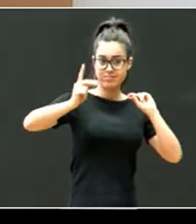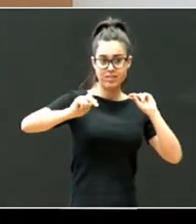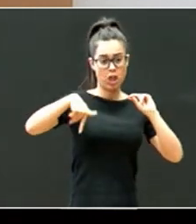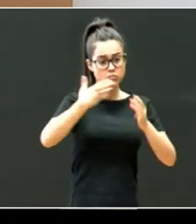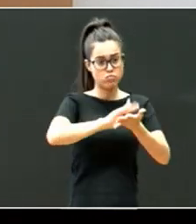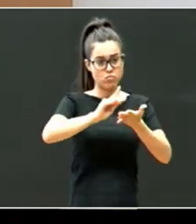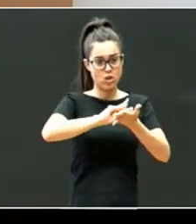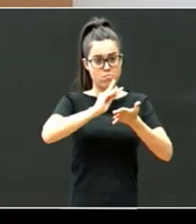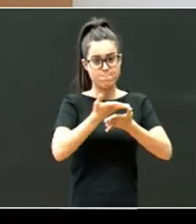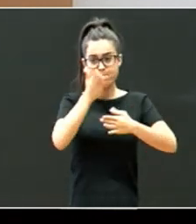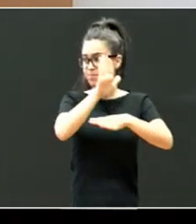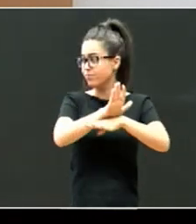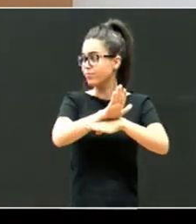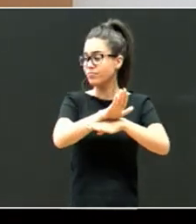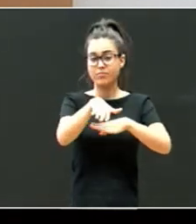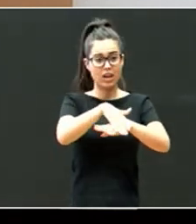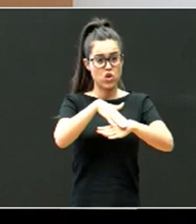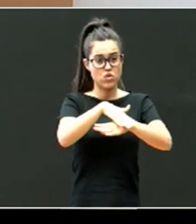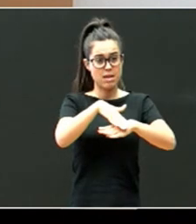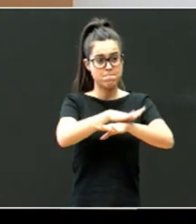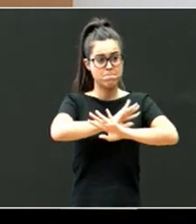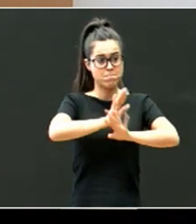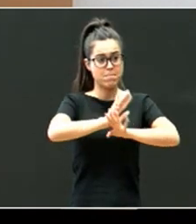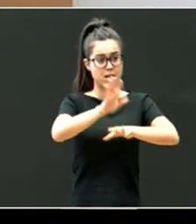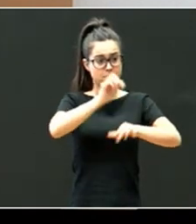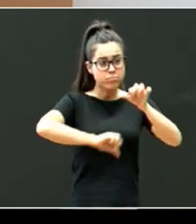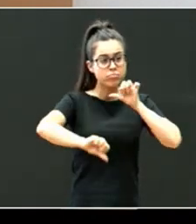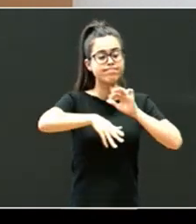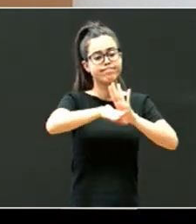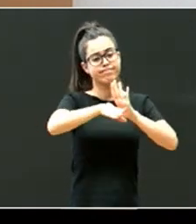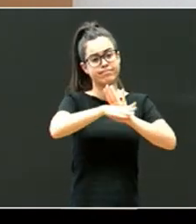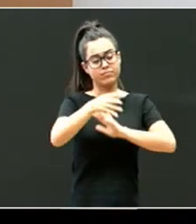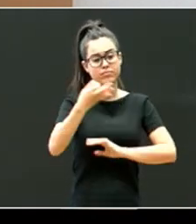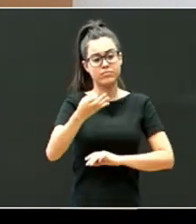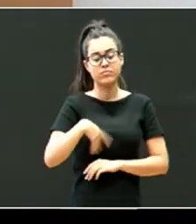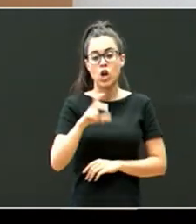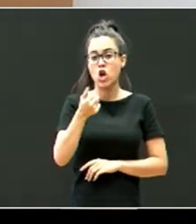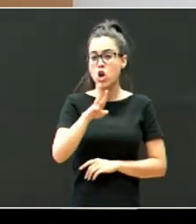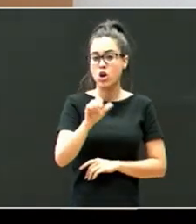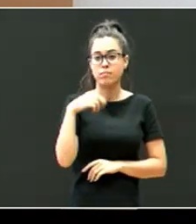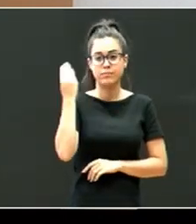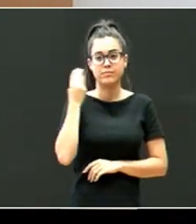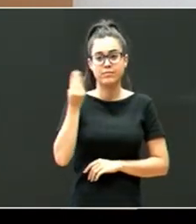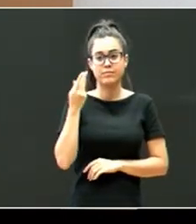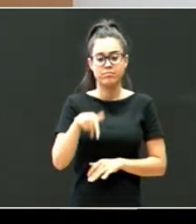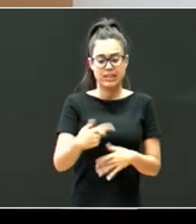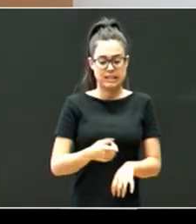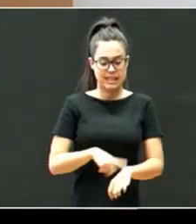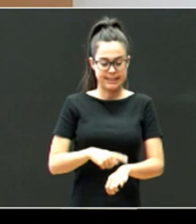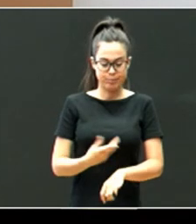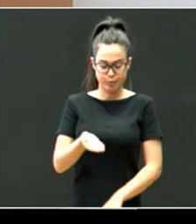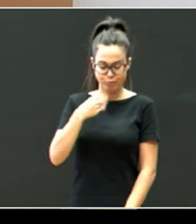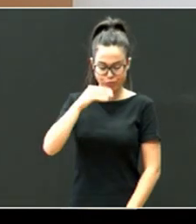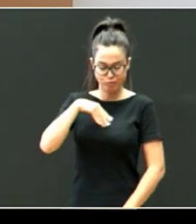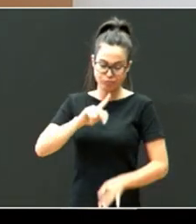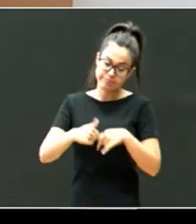dokumentu bat, nun, ba, oinarria jartzen du, eta mendik aurrea jarraituko dugu. Ja, lore pitzatzen dago, ja, hau, denbora, ja, jaten aida, eta gero ze zango